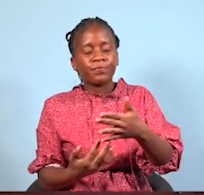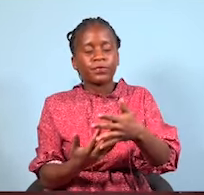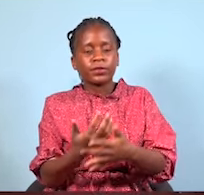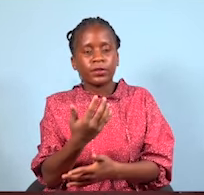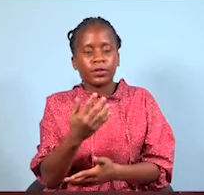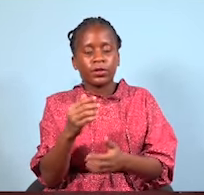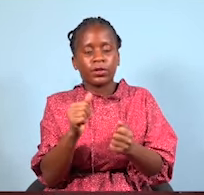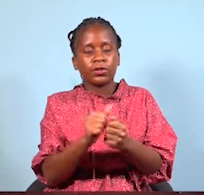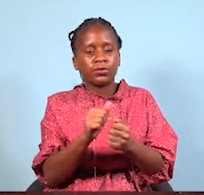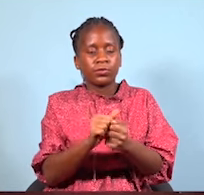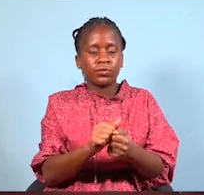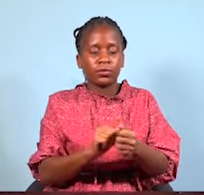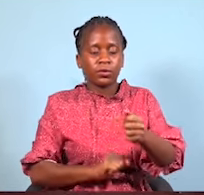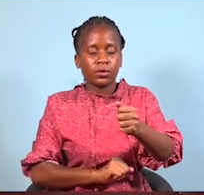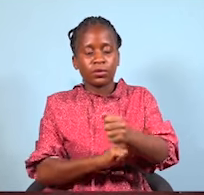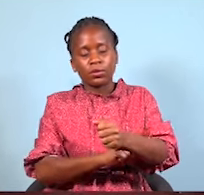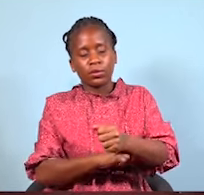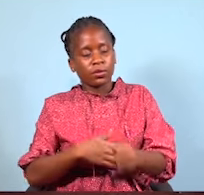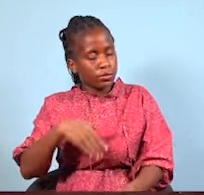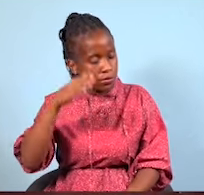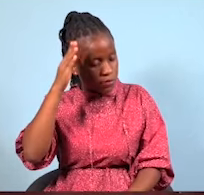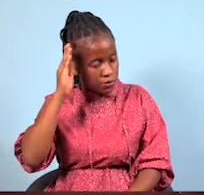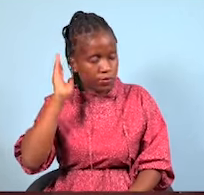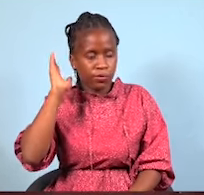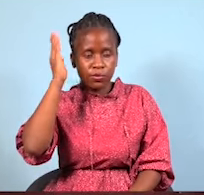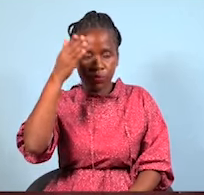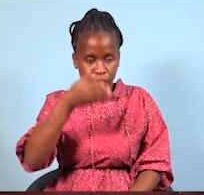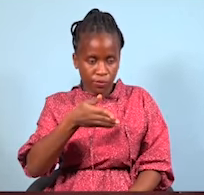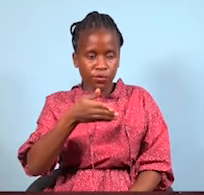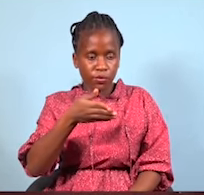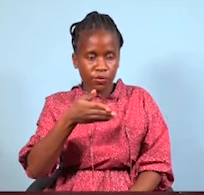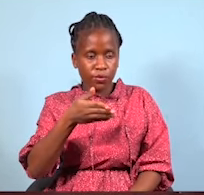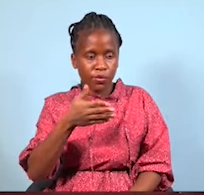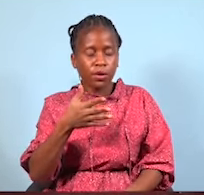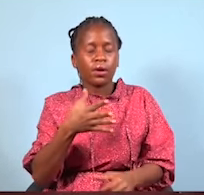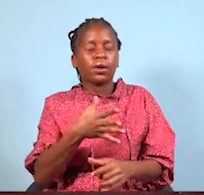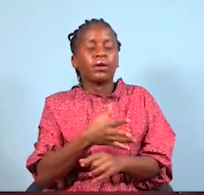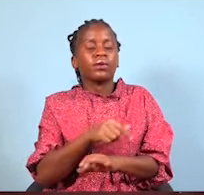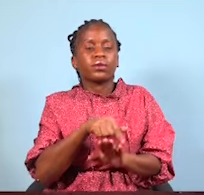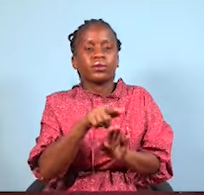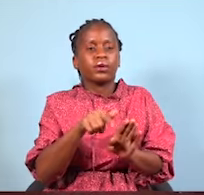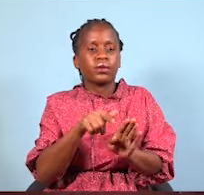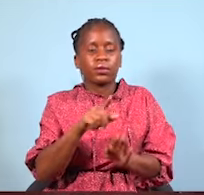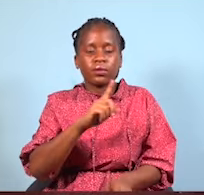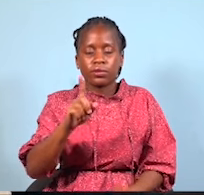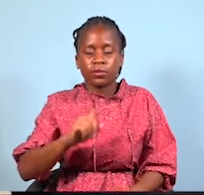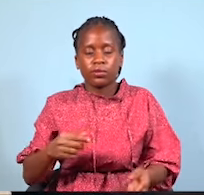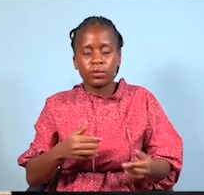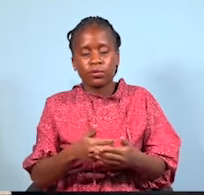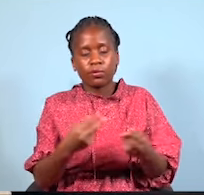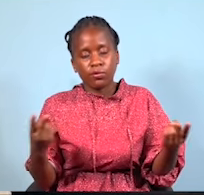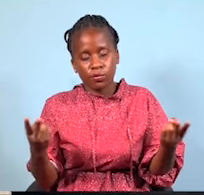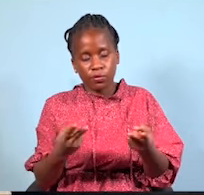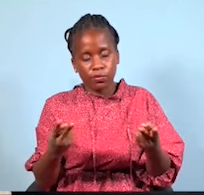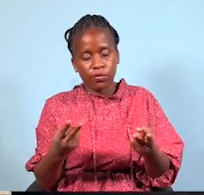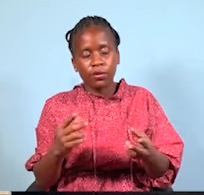kumoja. Kwa Tanzania ama Afrika kama olivusema kusabu tunafanana ni sawa na zero. Nifahamisha